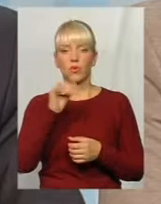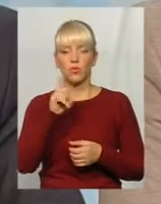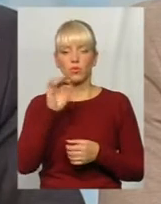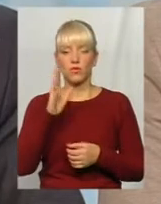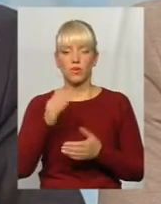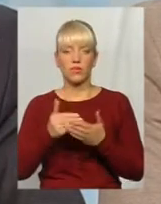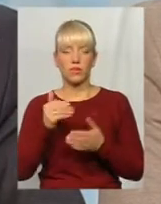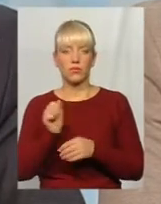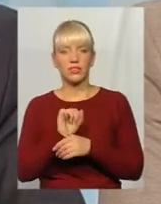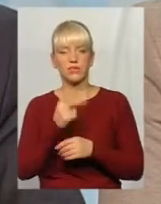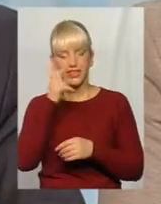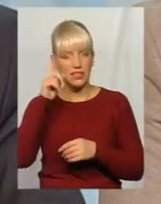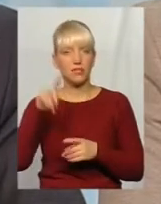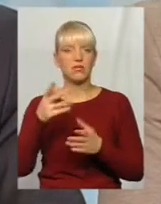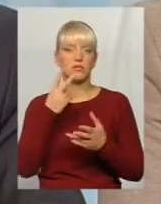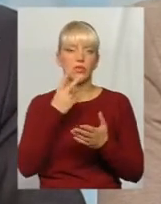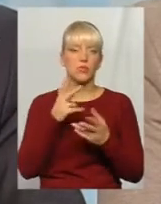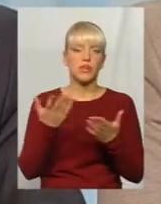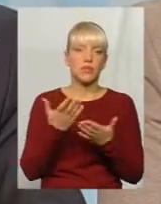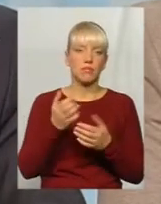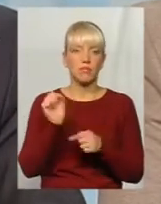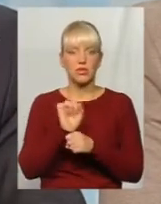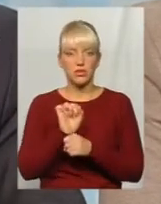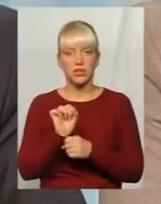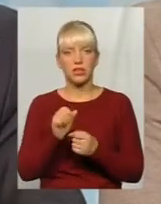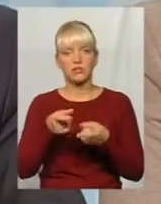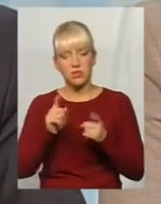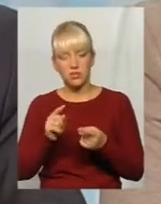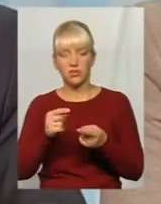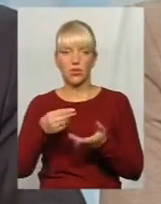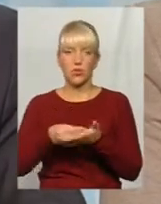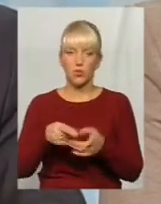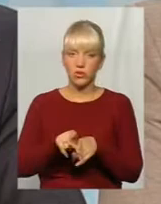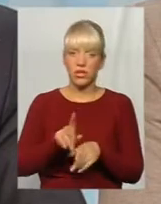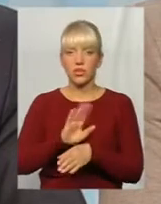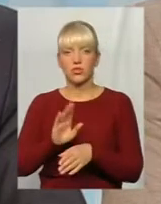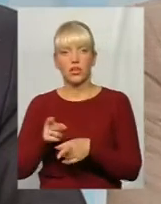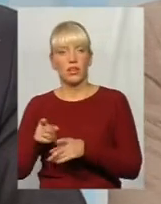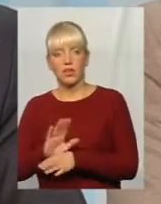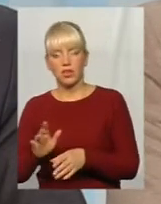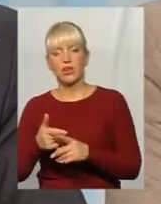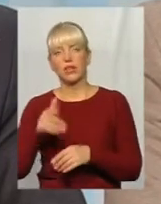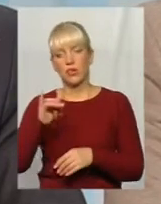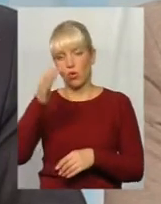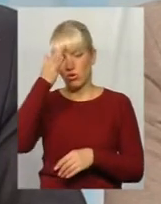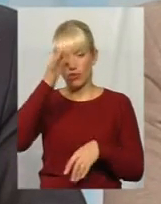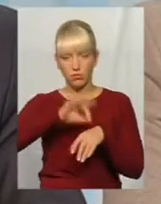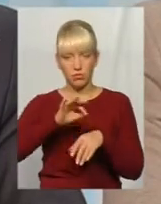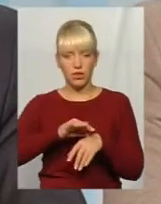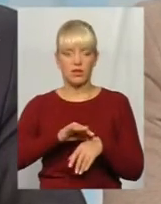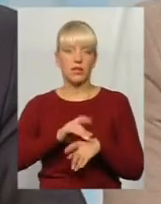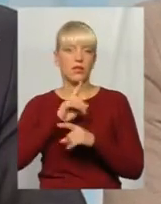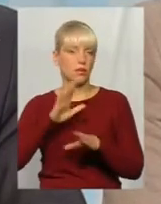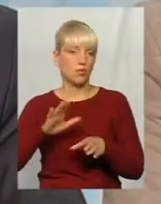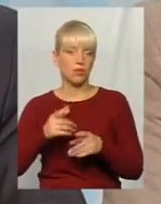що залишилось, і він об'єктивно не міг продати дорожче. Тут з нього зніметься головний біль, він я виставив, отже, подав